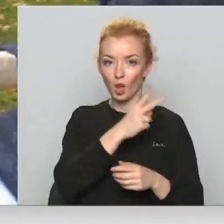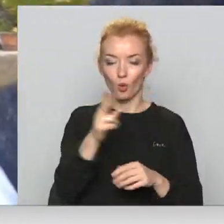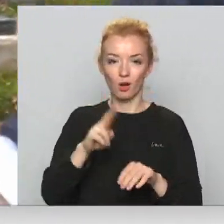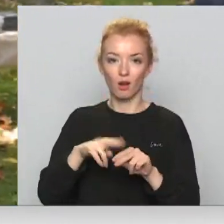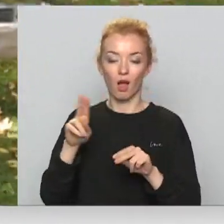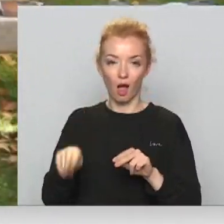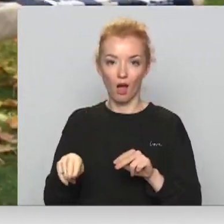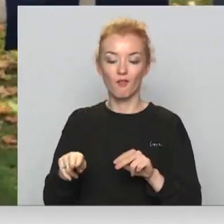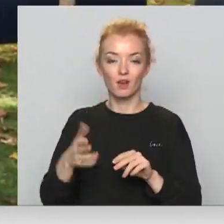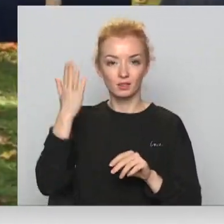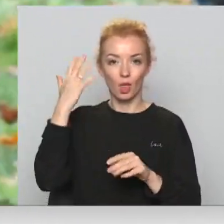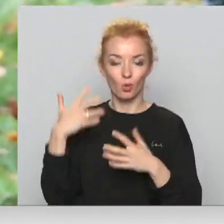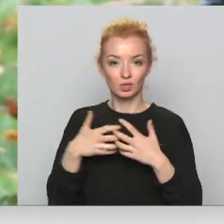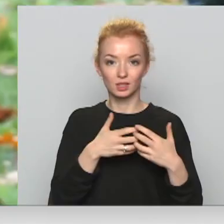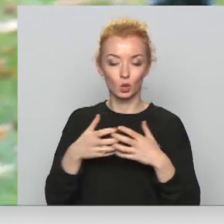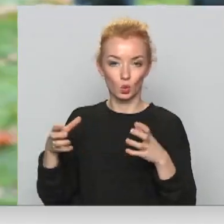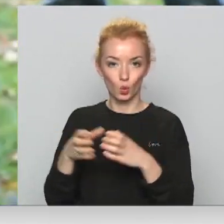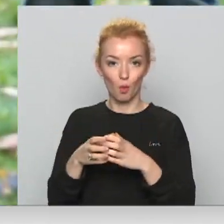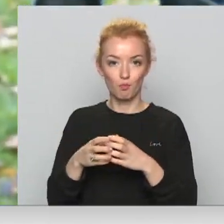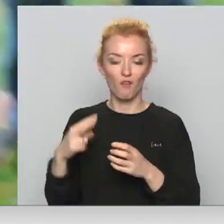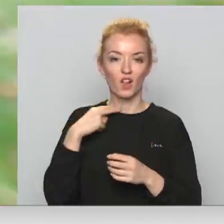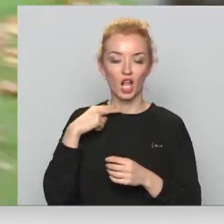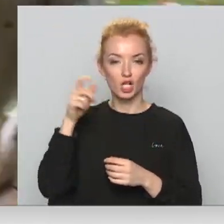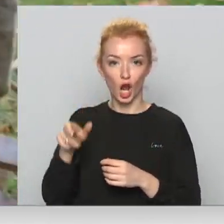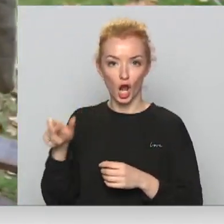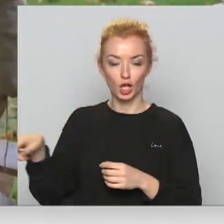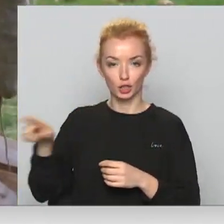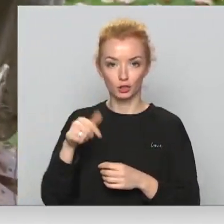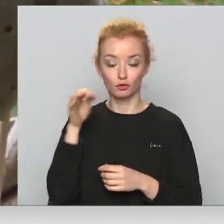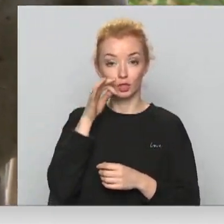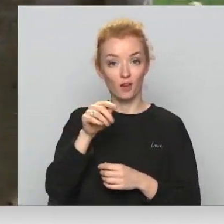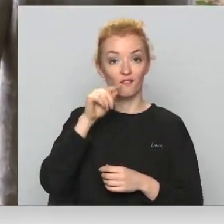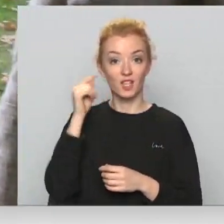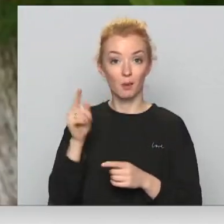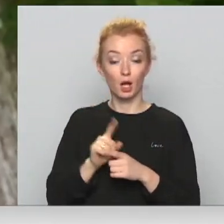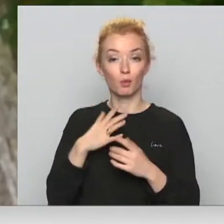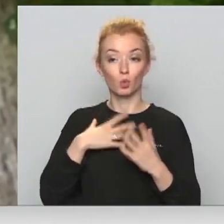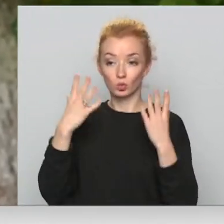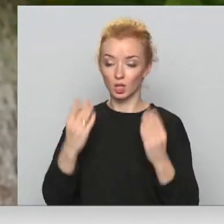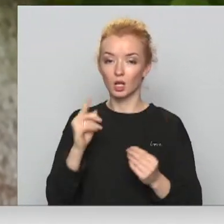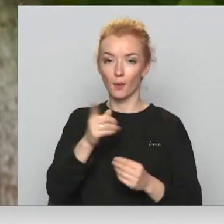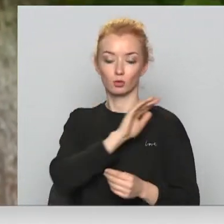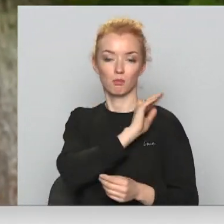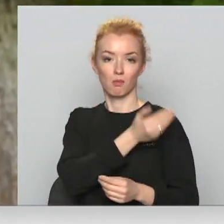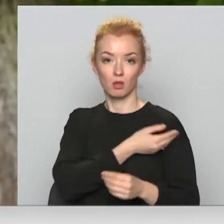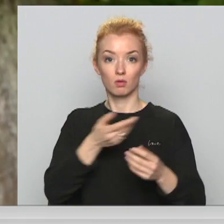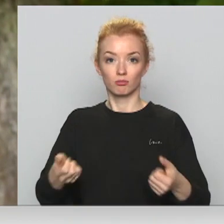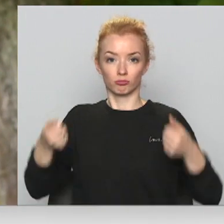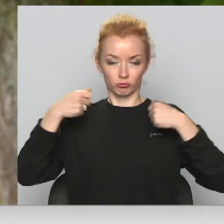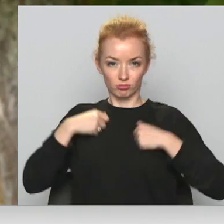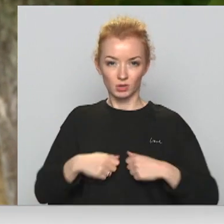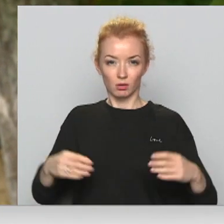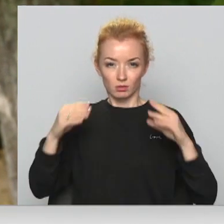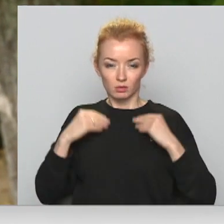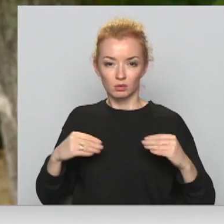ļāvu folklors un seno cīņu kopa vilkači. Vīretiem arī mūsdienās ir jābūt spēcīgam. Apvēlkot visas tās bruņas, saprot, ka tomēr